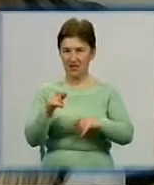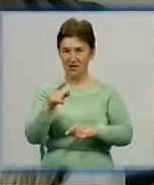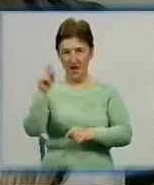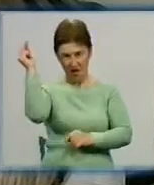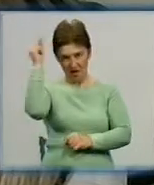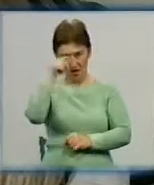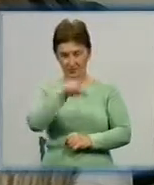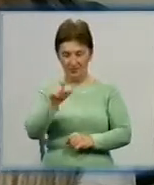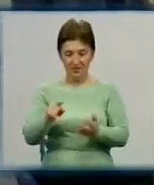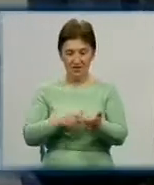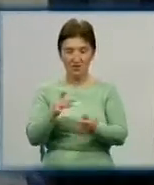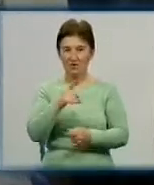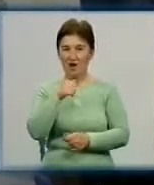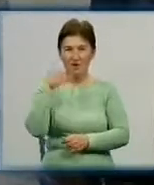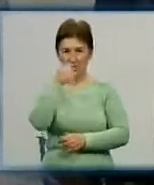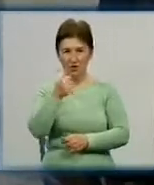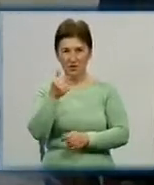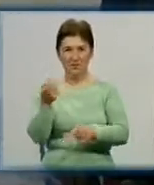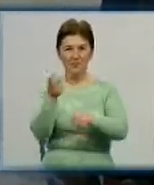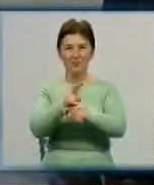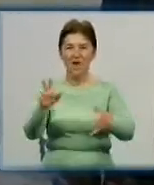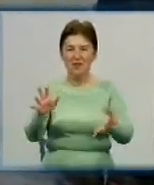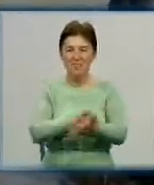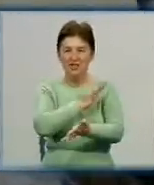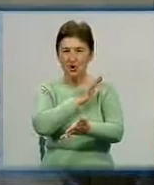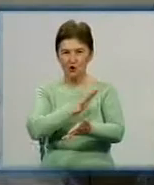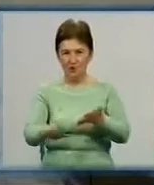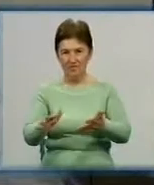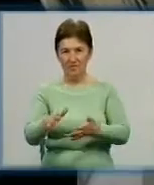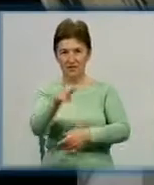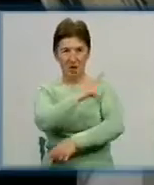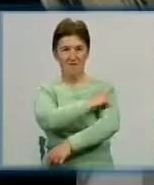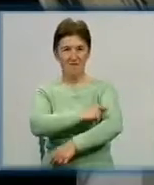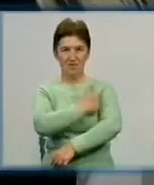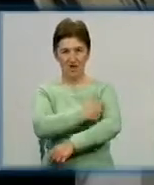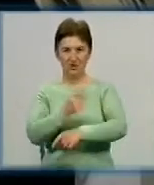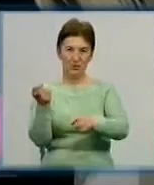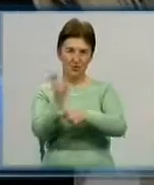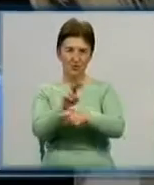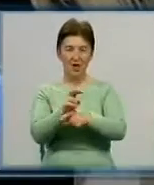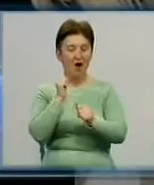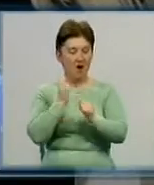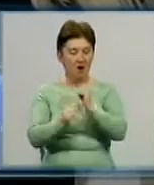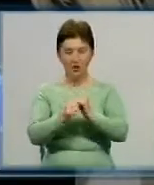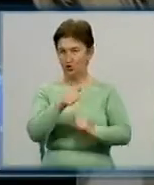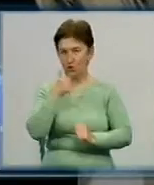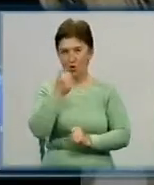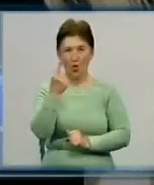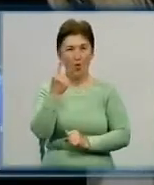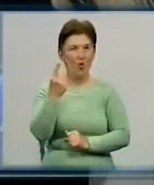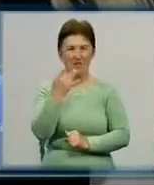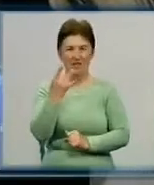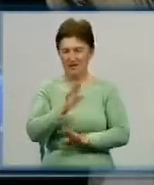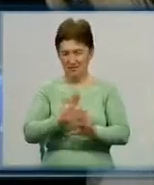училища по кілька разів на рік надають безкоштовні перукарські послуги пацієнтам медзакладу. Кожного року, не один раз на рік ми